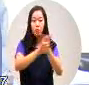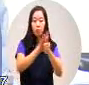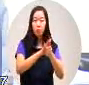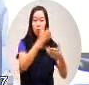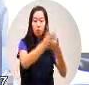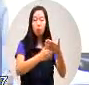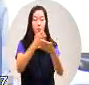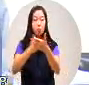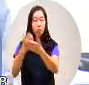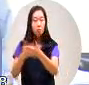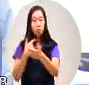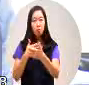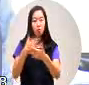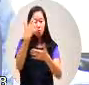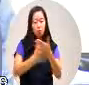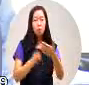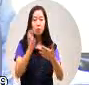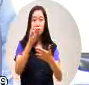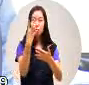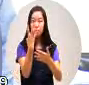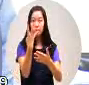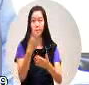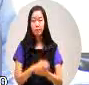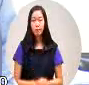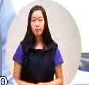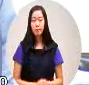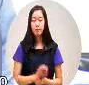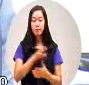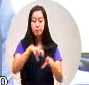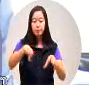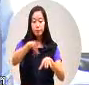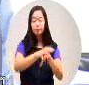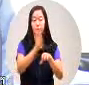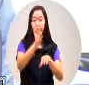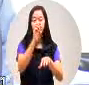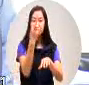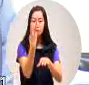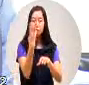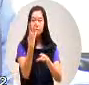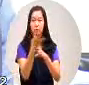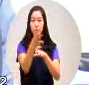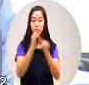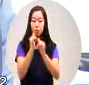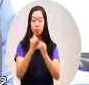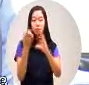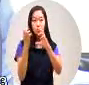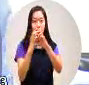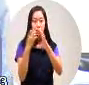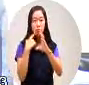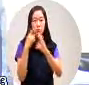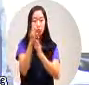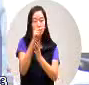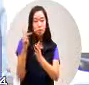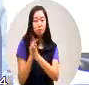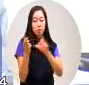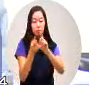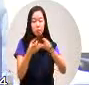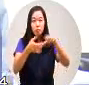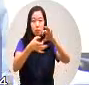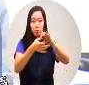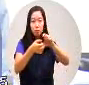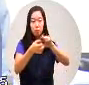那么还有34区那么34区呢社会局可以透过七公所